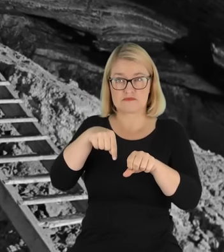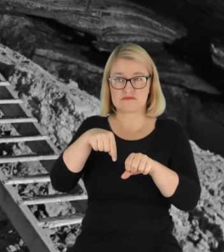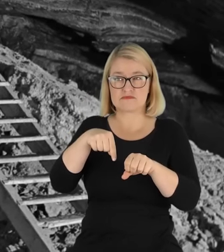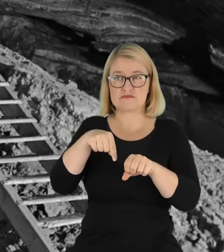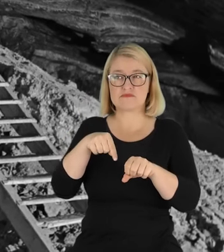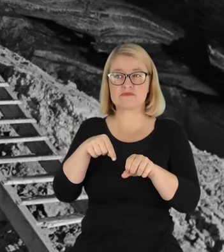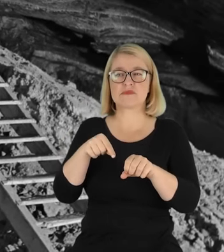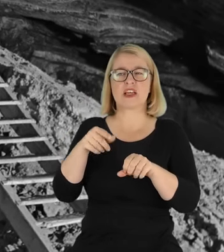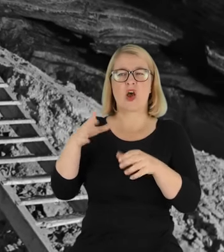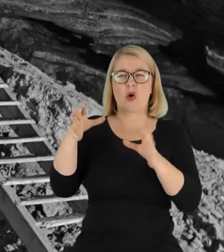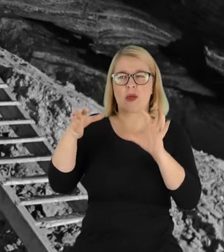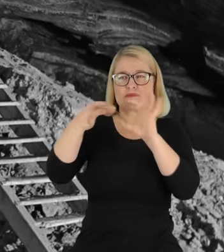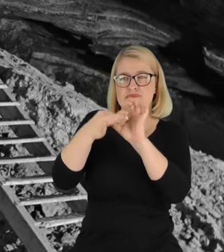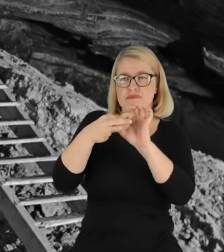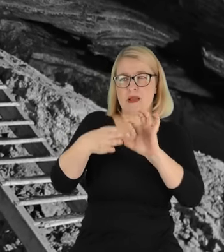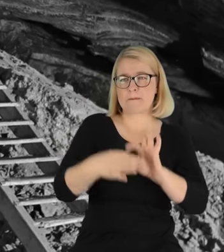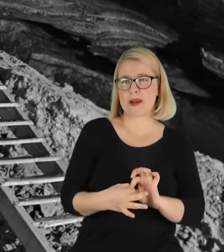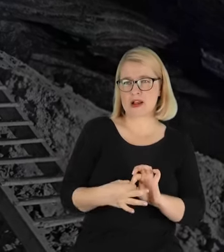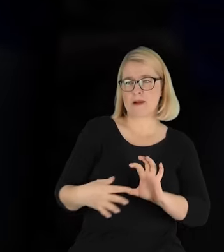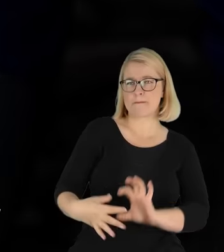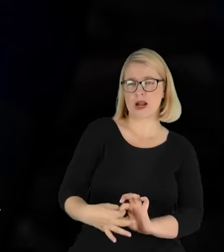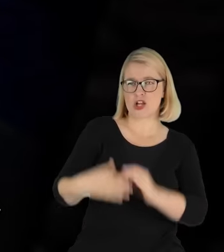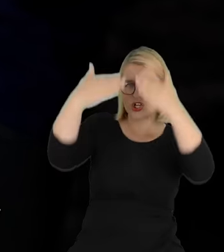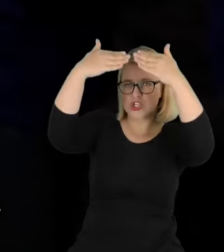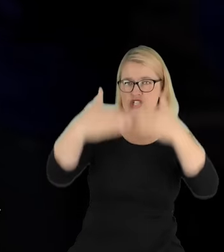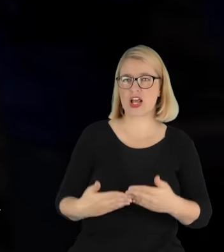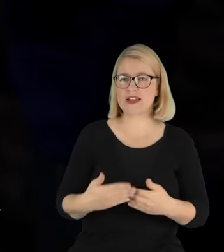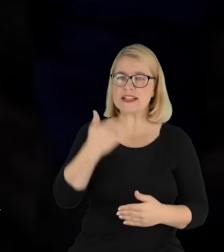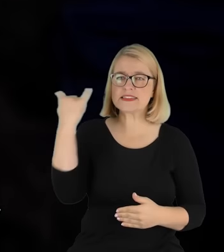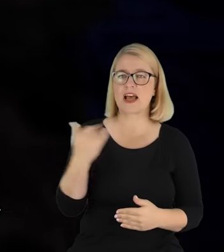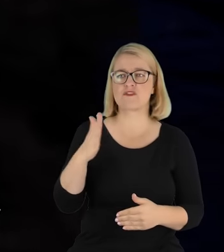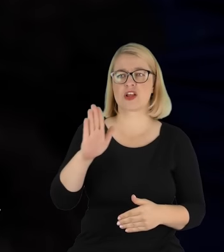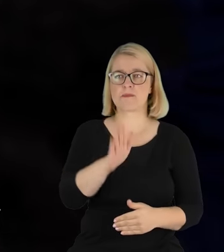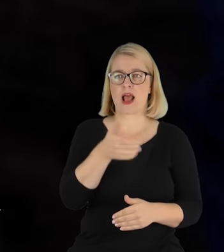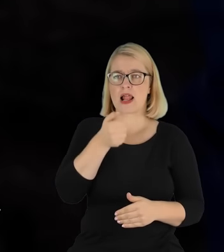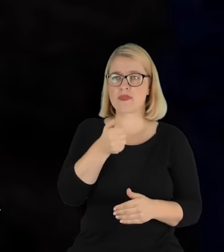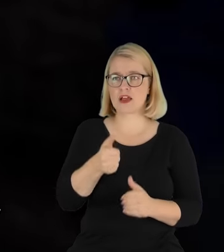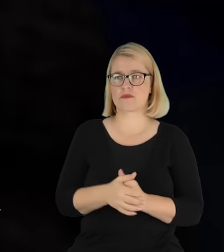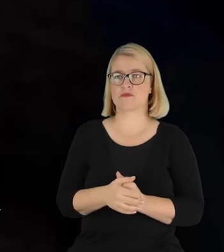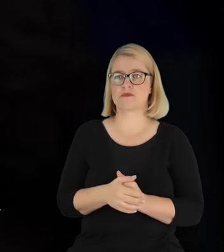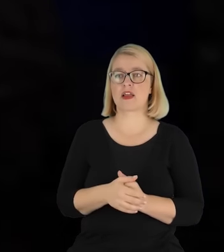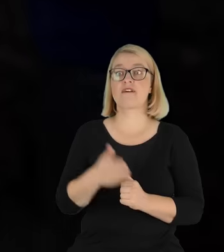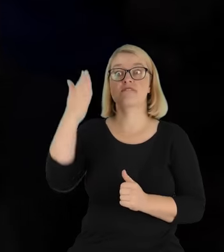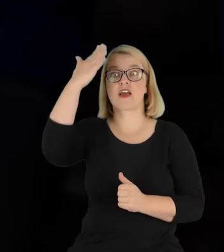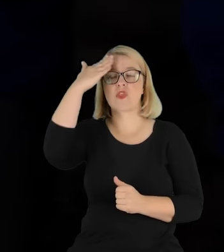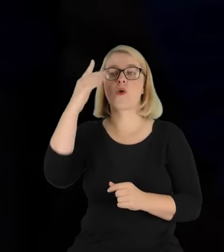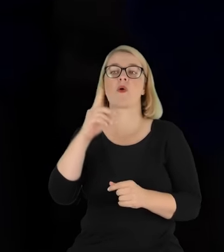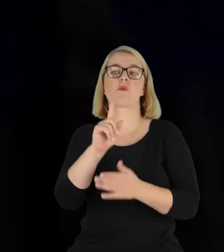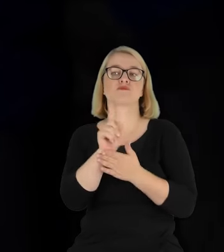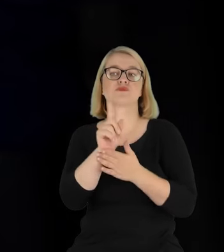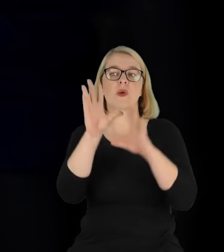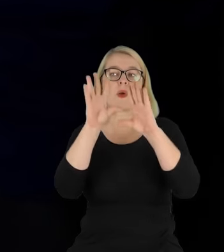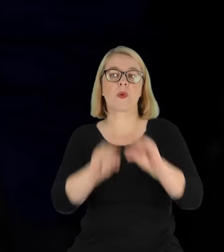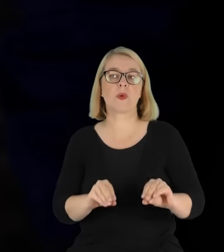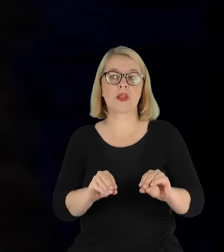naciekana, przyklejona do tego szybiku. ten zawsze nosili ze sobą zicherkę, bo jak gasła, to znaczy, że tam